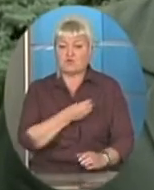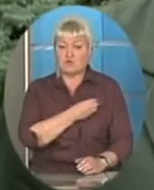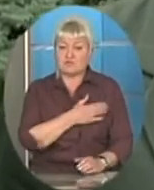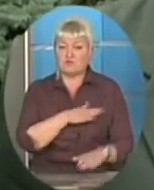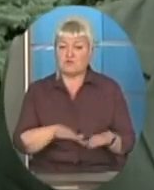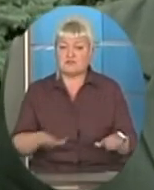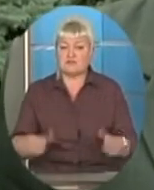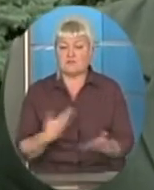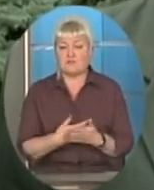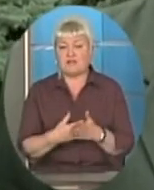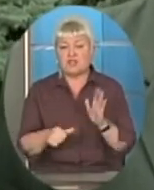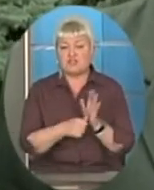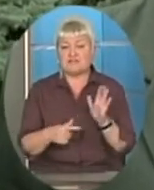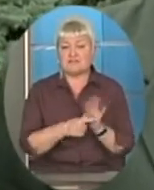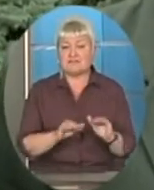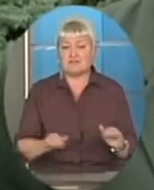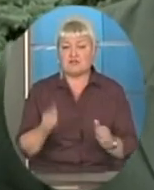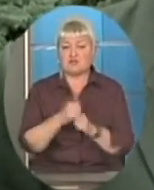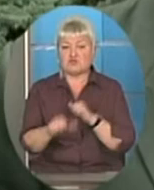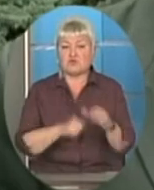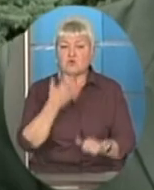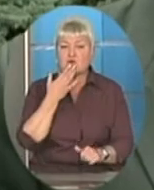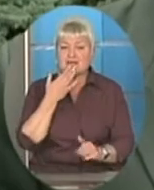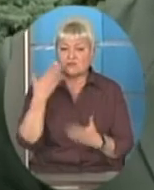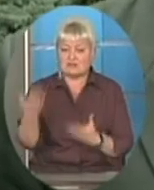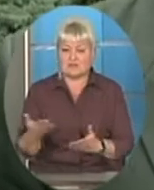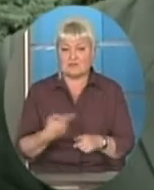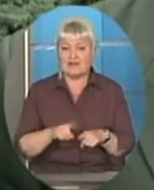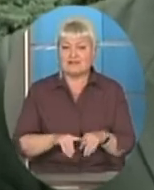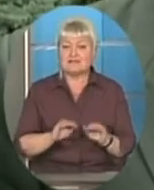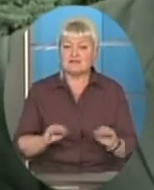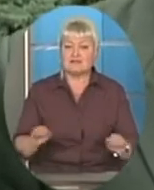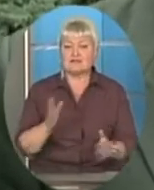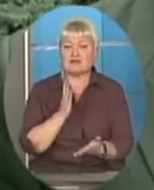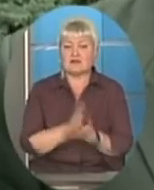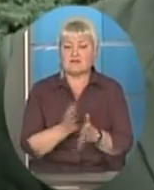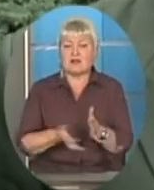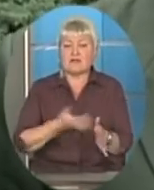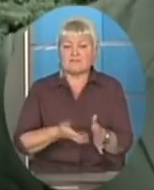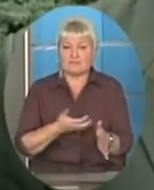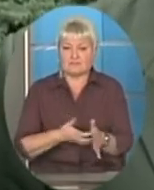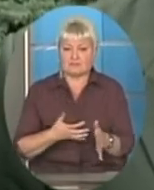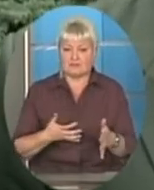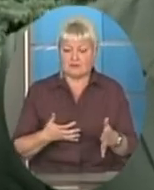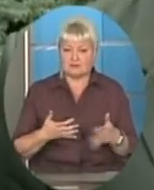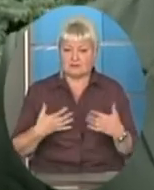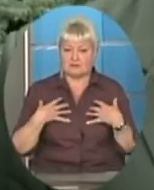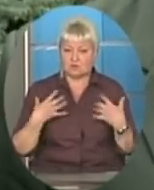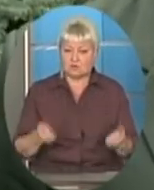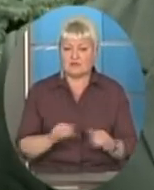в порядку 6-7 дітей щороку іноземці будуть усиновлюються, це дітки, які мали певні вади здоров'ям і дітки,